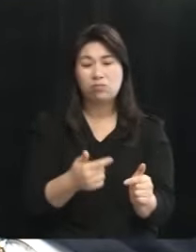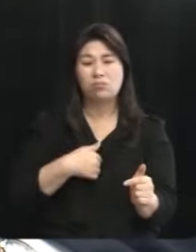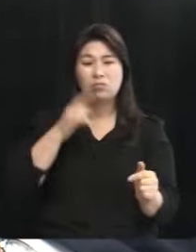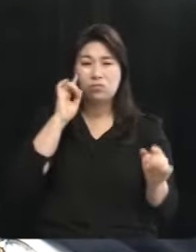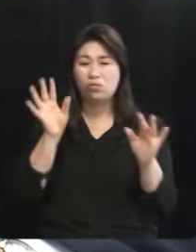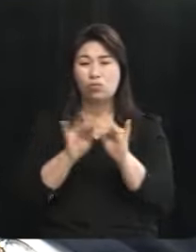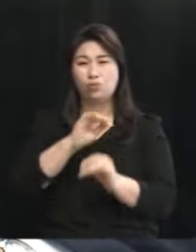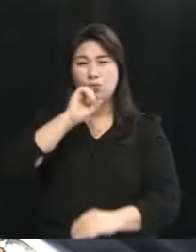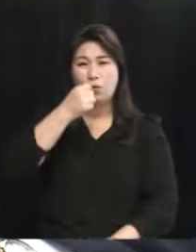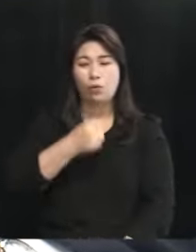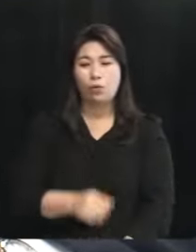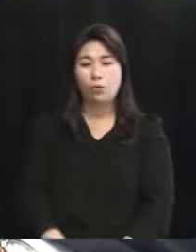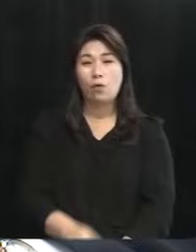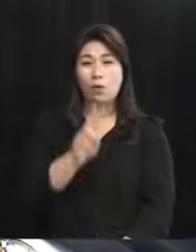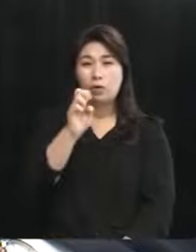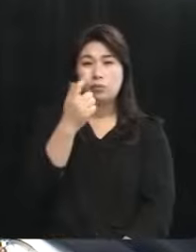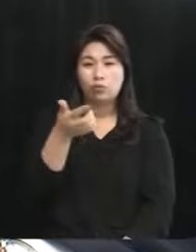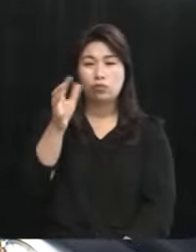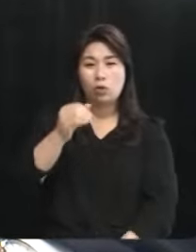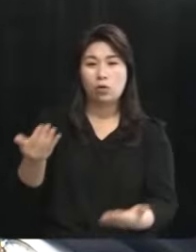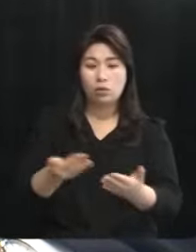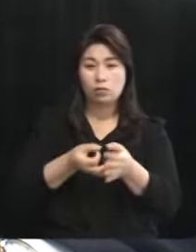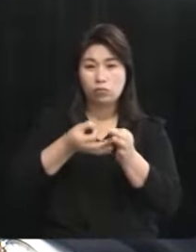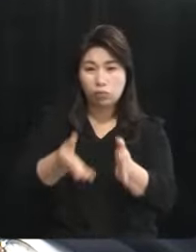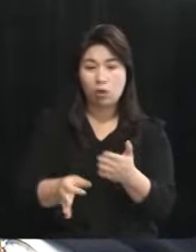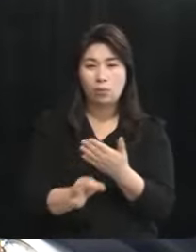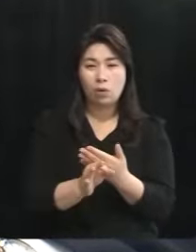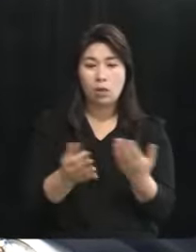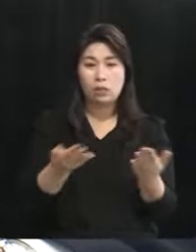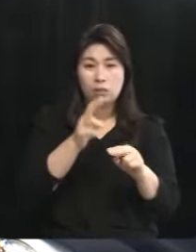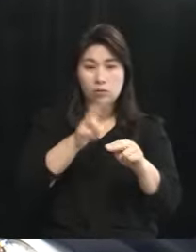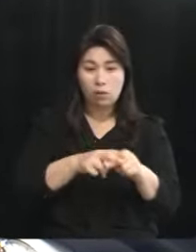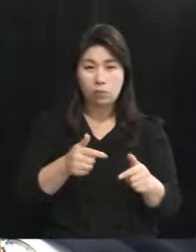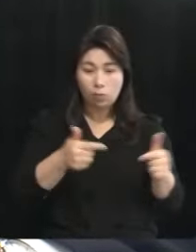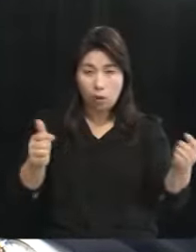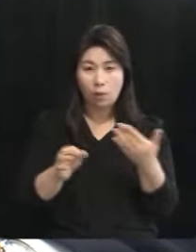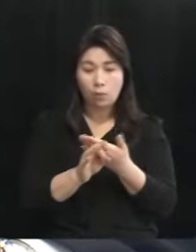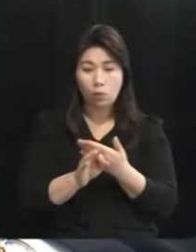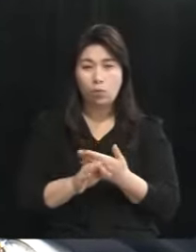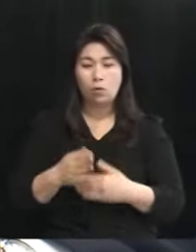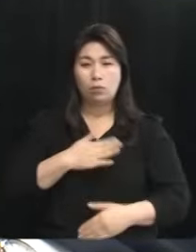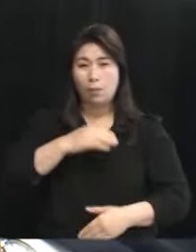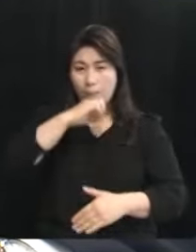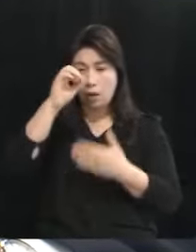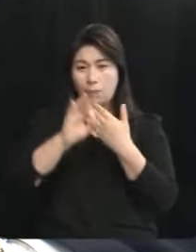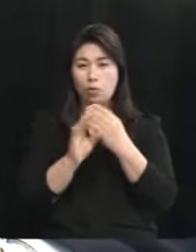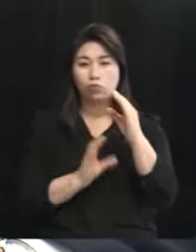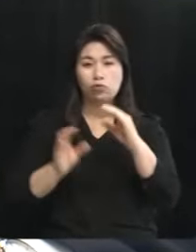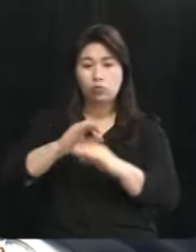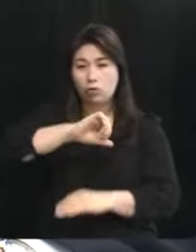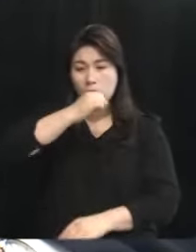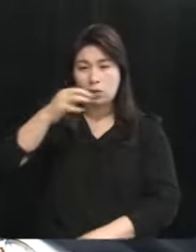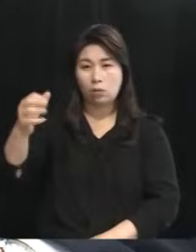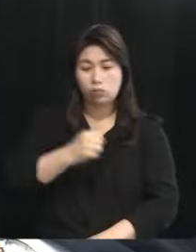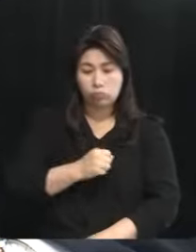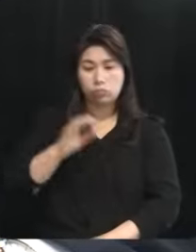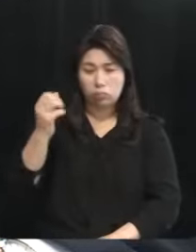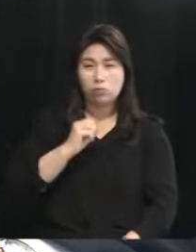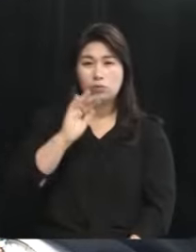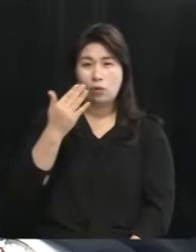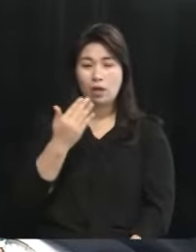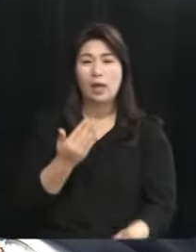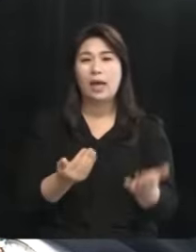어렵고요 26억이 투입돼서 일자리가 확보된다면 얼마든지 제가 국회의원이 된다면 추경 예산을 확보해서 따오도록 하겠습니다